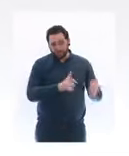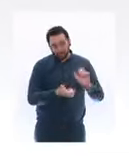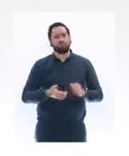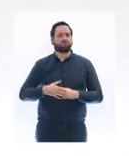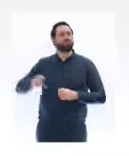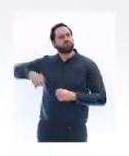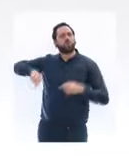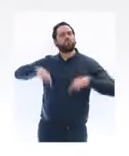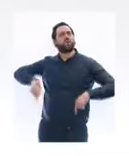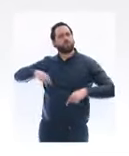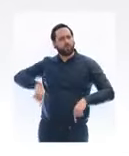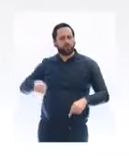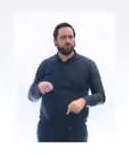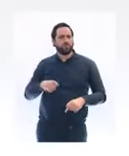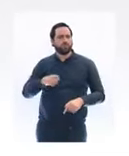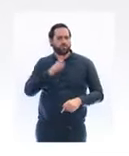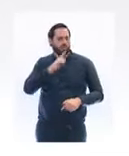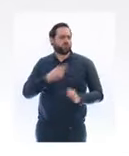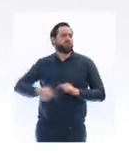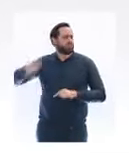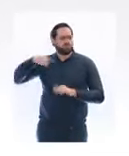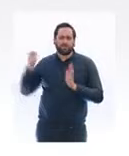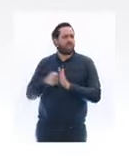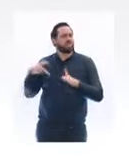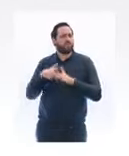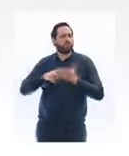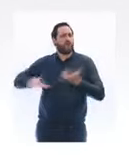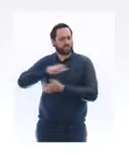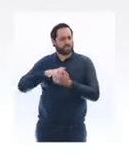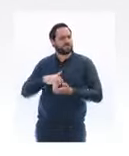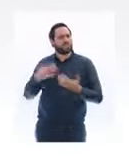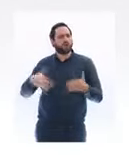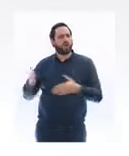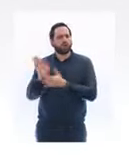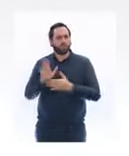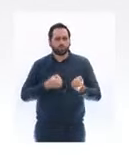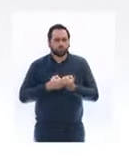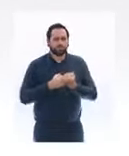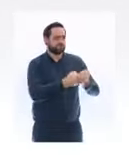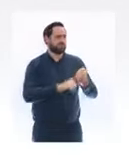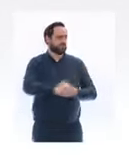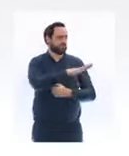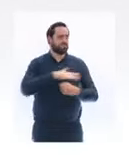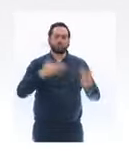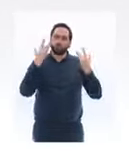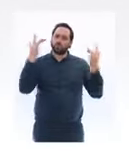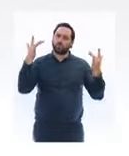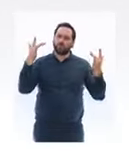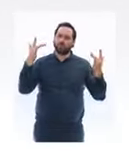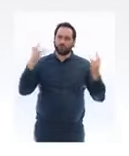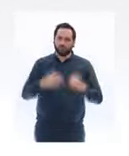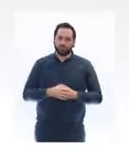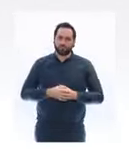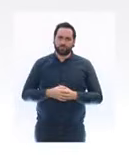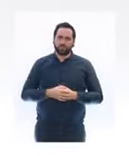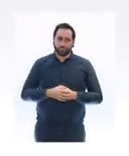la crise, montré qu'ils étaient mobilisés pour soutenir le monde de la culture par des mesures sans précédent et